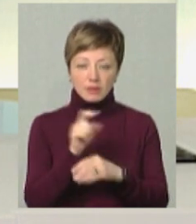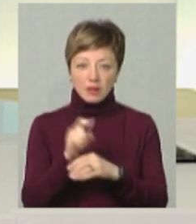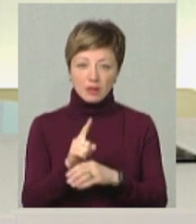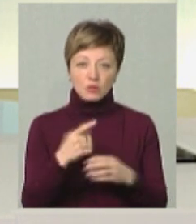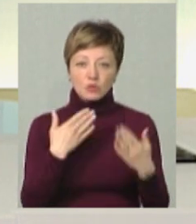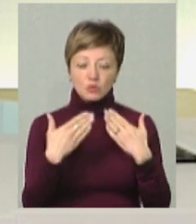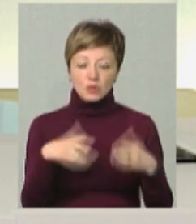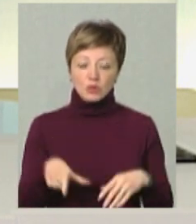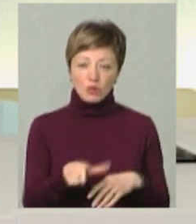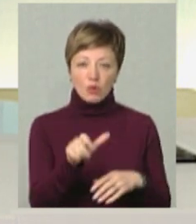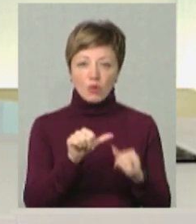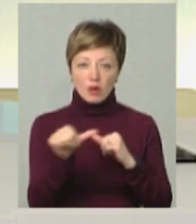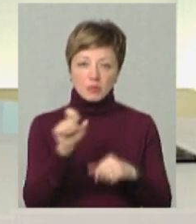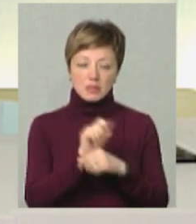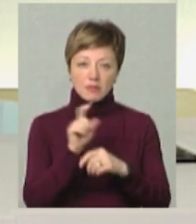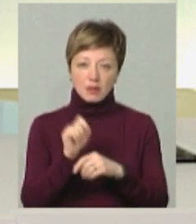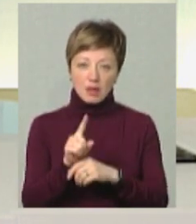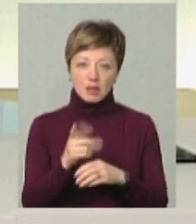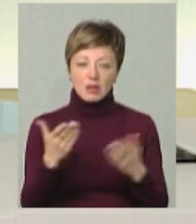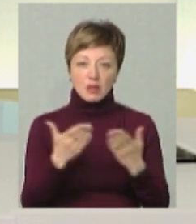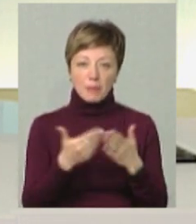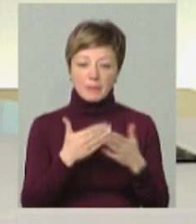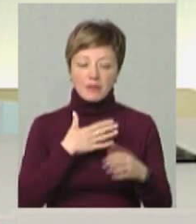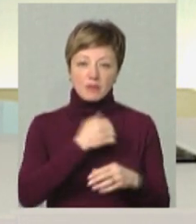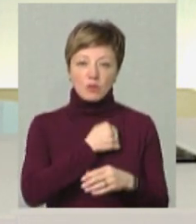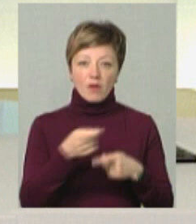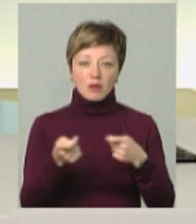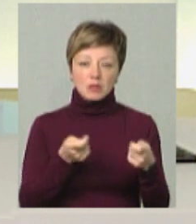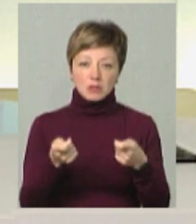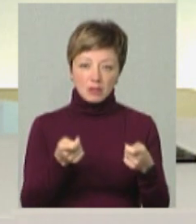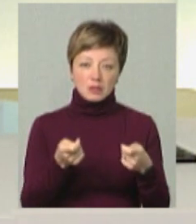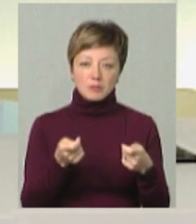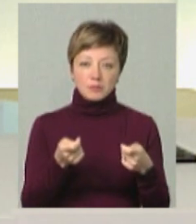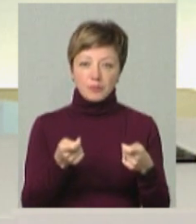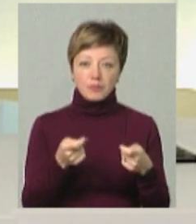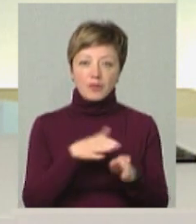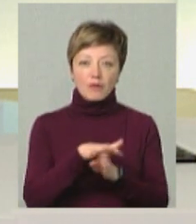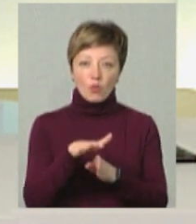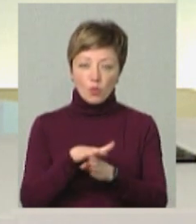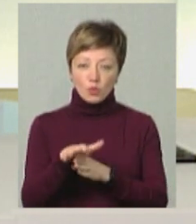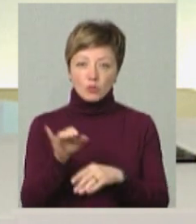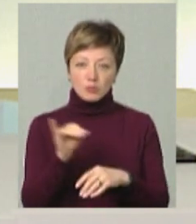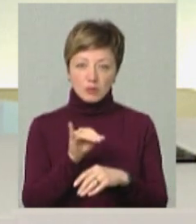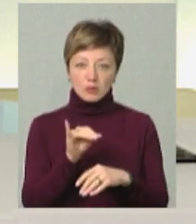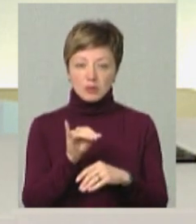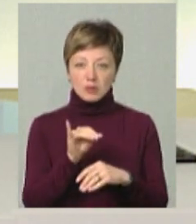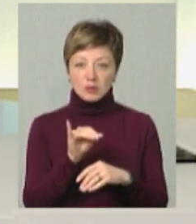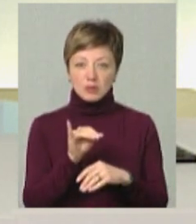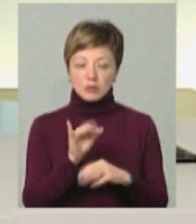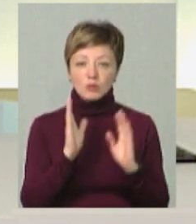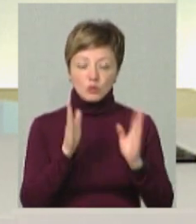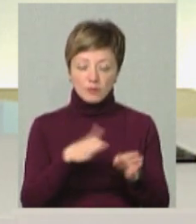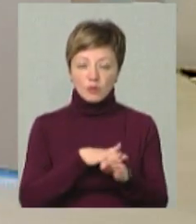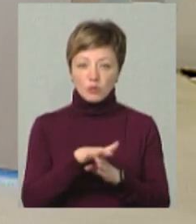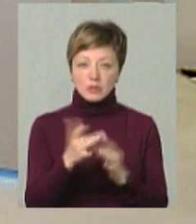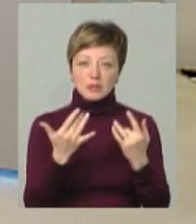стосується і на дорогах, і, окреме, завдання там, які ставить перед нами військово-цивільна адміністрація або військові, ми їх виконуємо. Виконували, виконуємо і